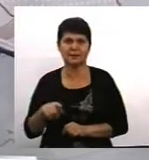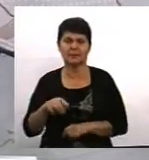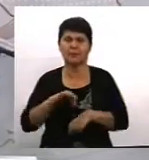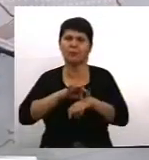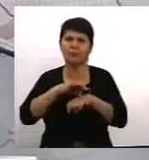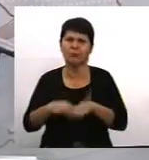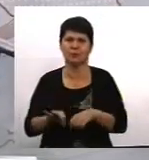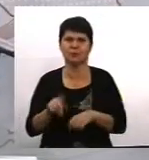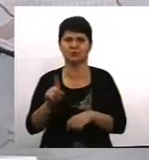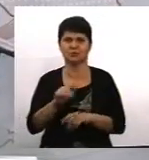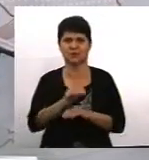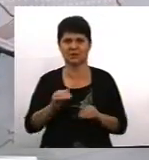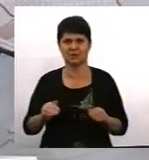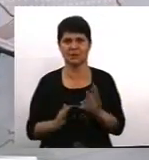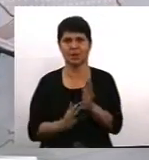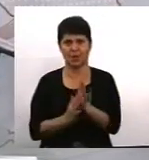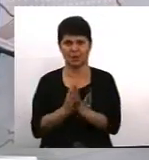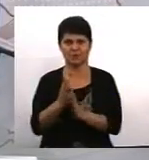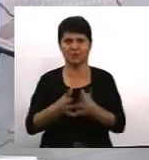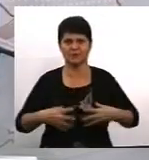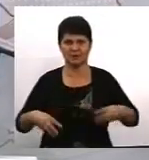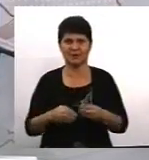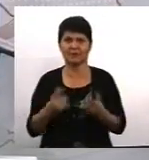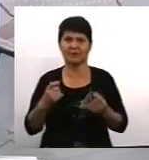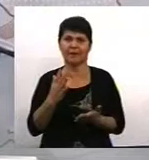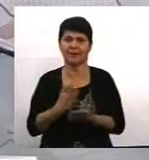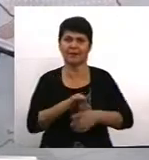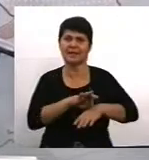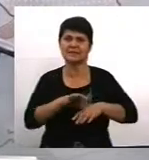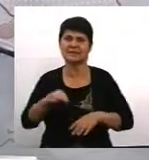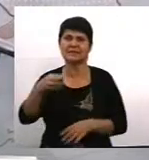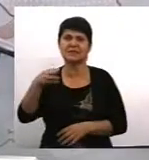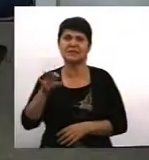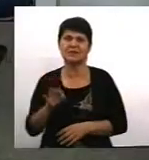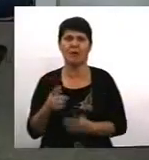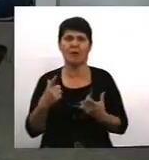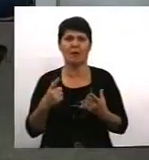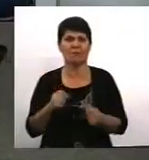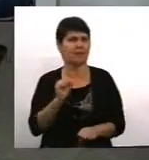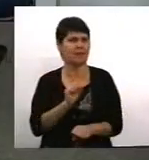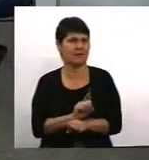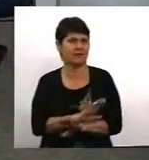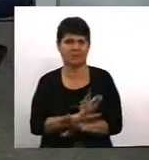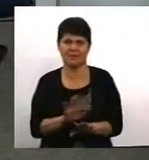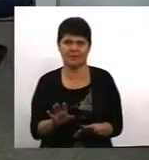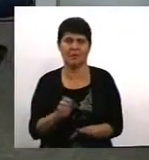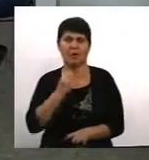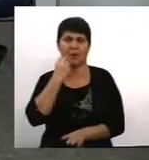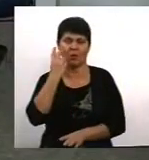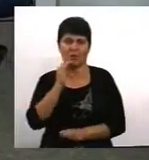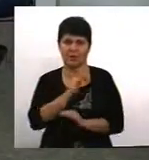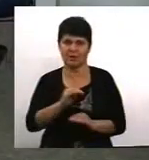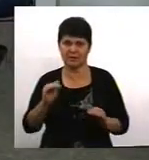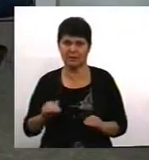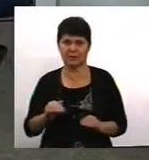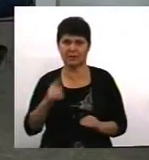що діти, які ростуть в родинах, де є насильство, де воно не припиняється, коли вони всотують в себе